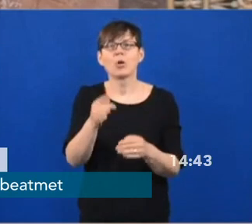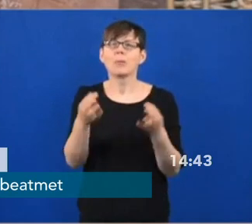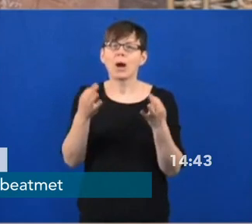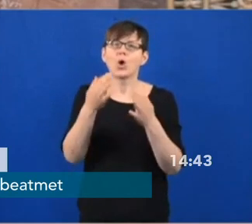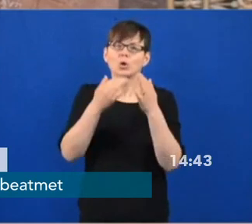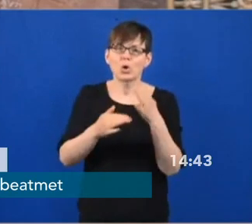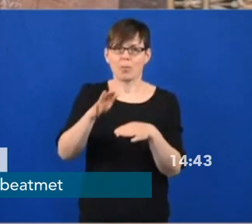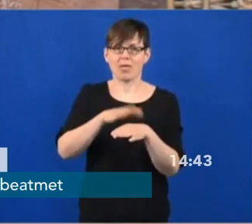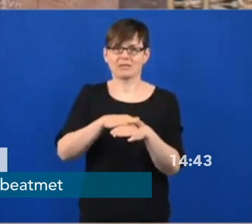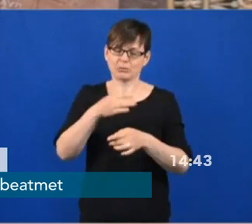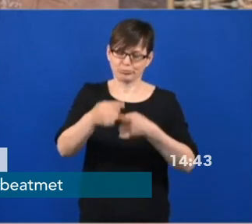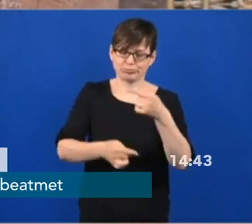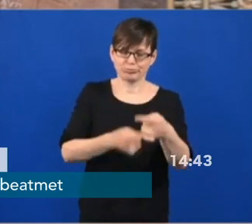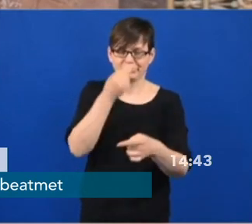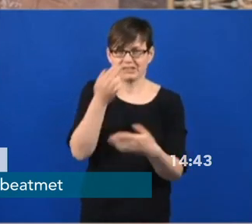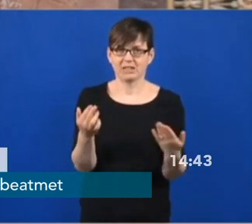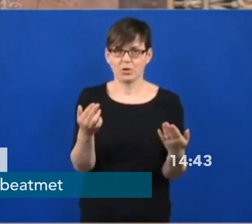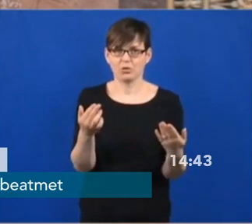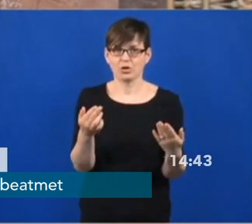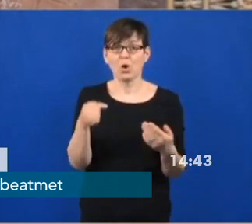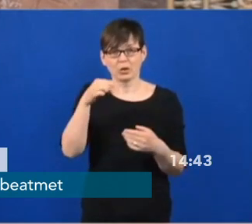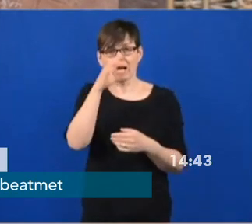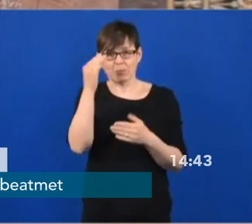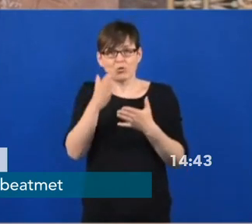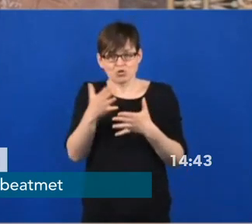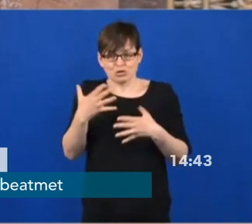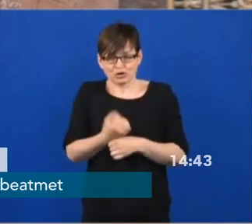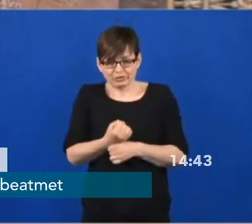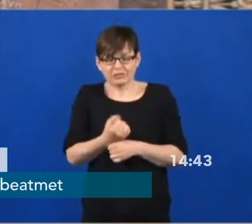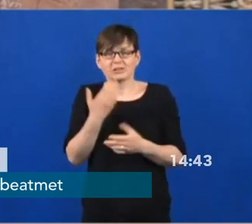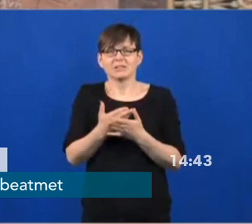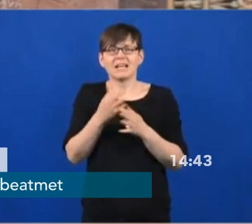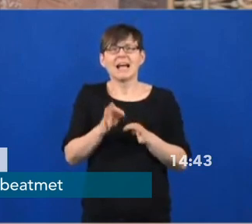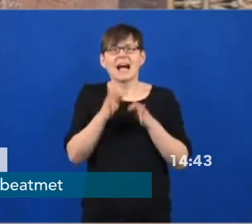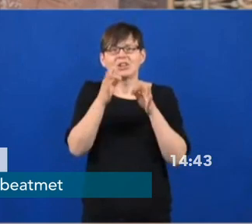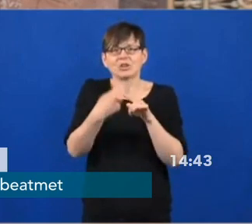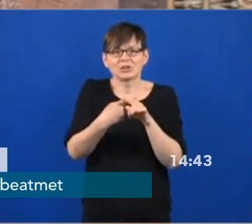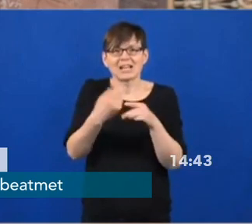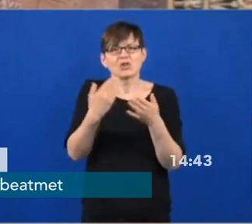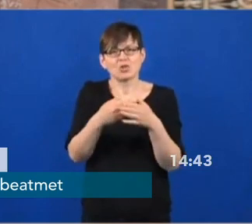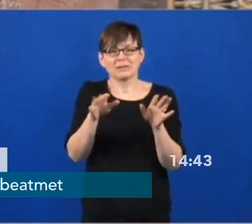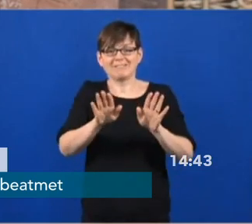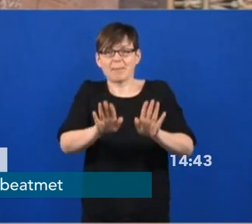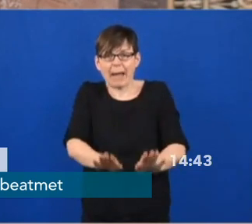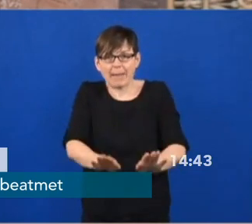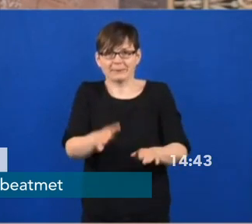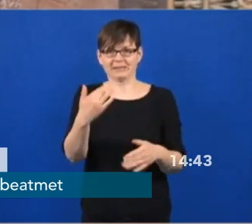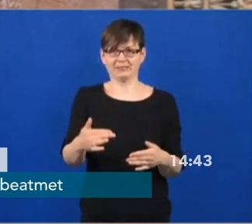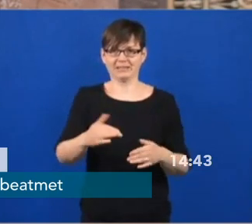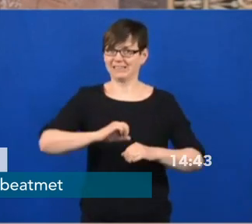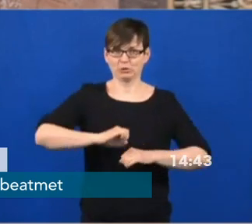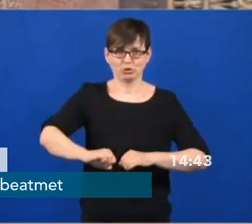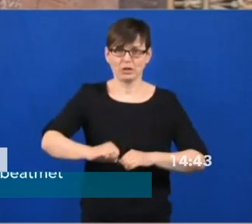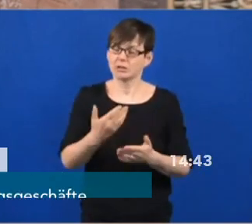gebremst haben, weil wir ja nicht riskieren wollen, durch eine zu frühe Lockerung von Maßnahmen dann doch in eine bedrohliche Situation